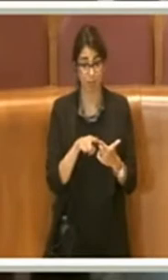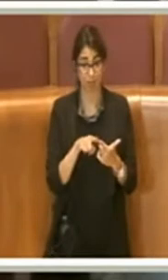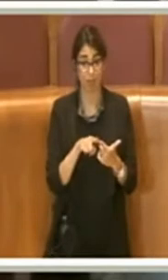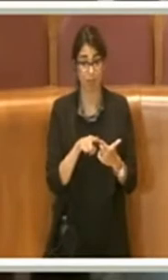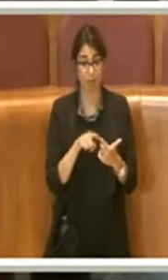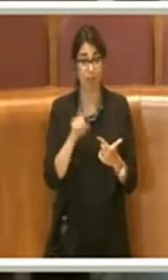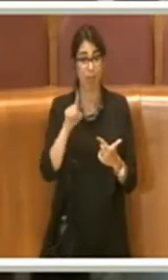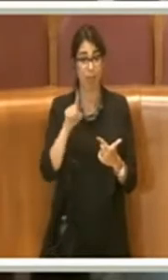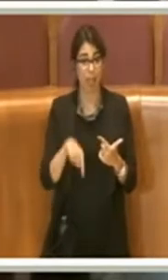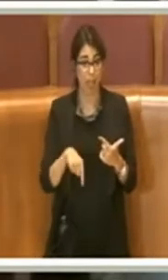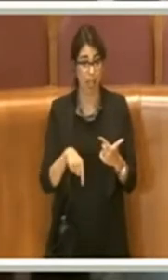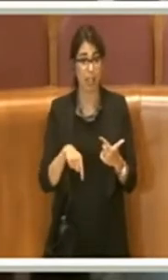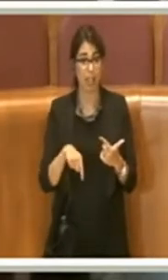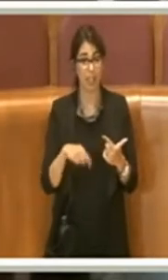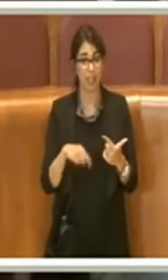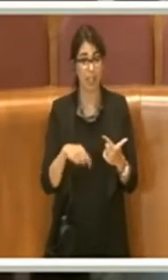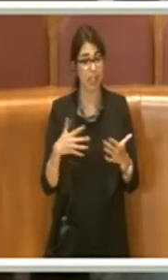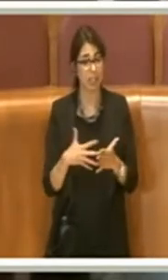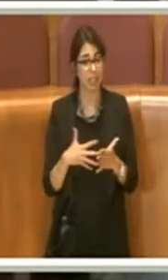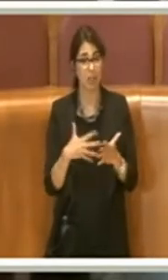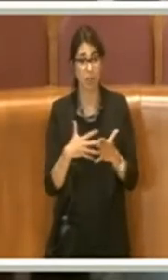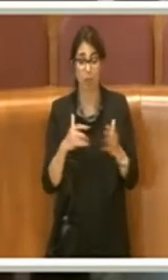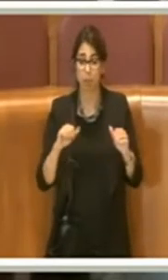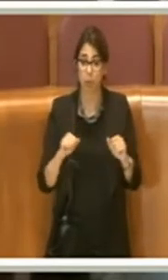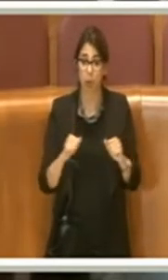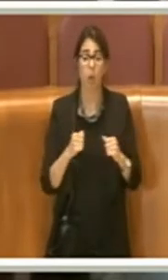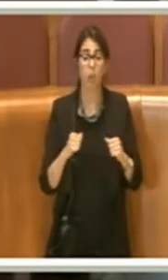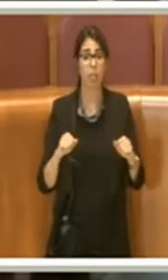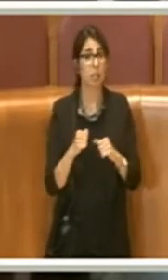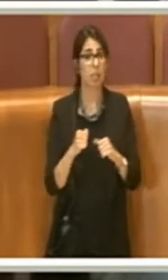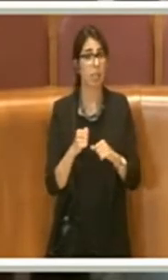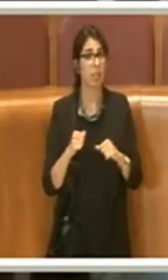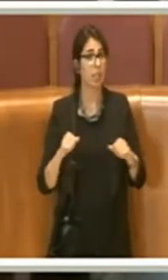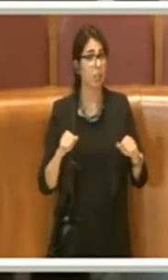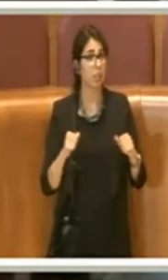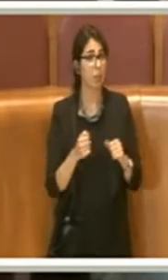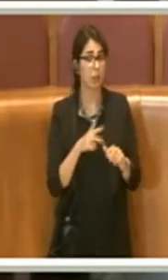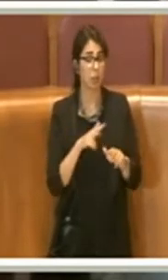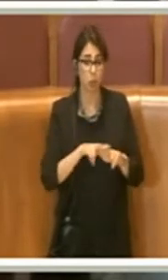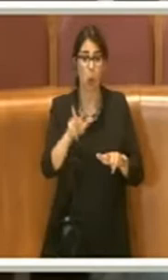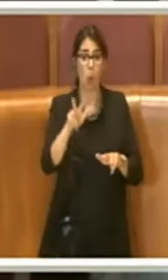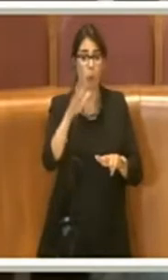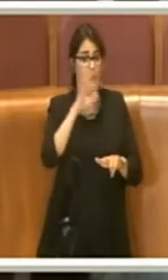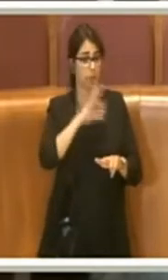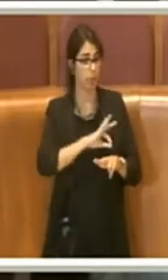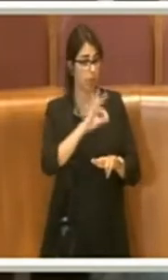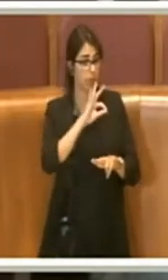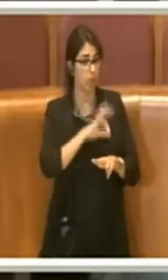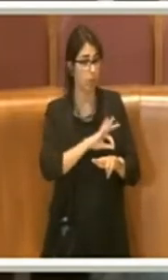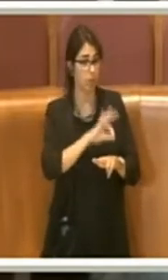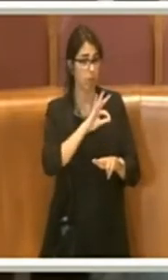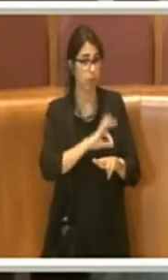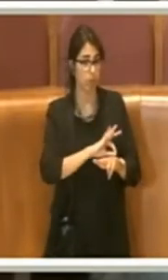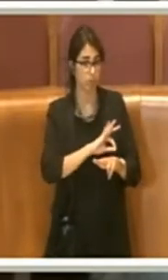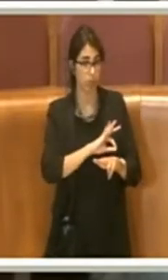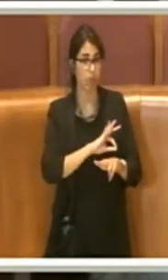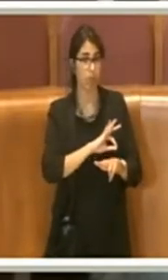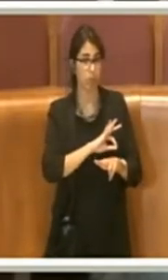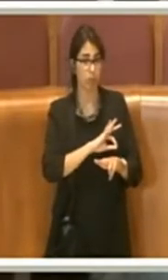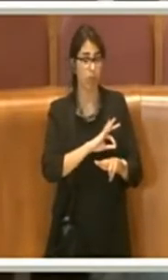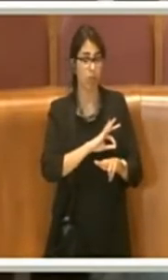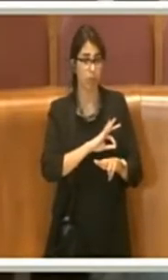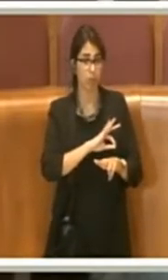di vedere entrare nelle casse del comune quelli che sono normalmente